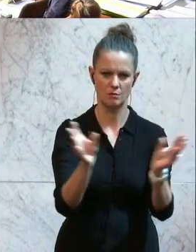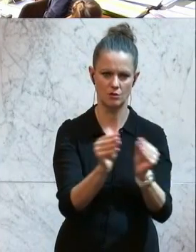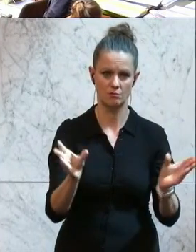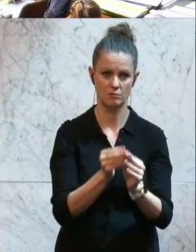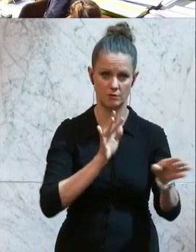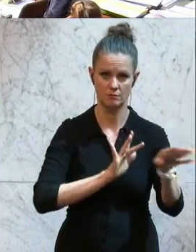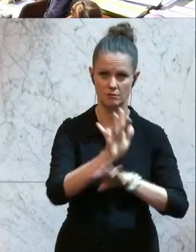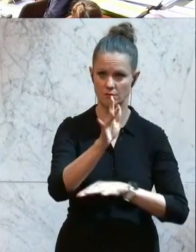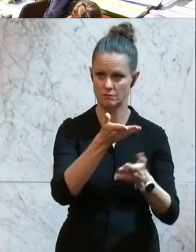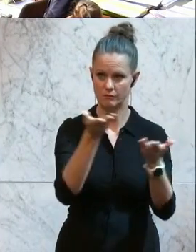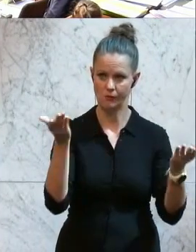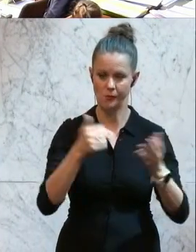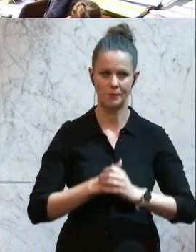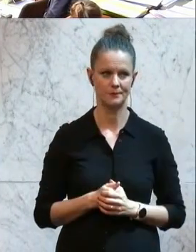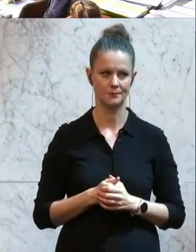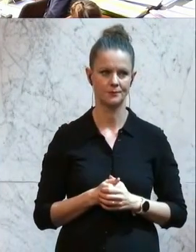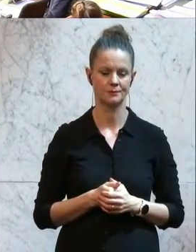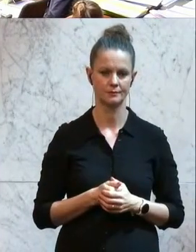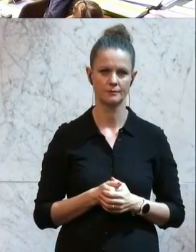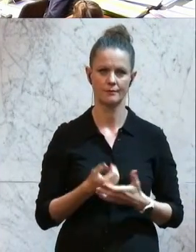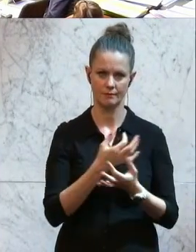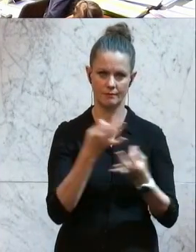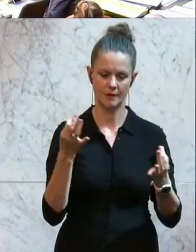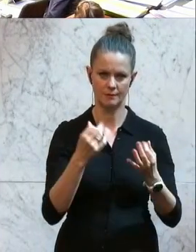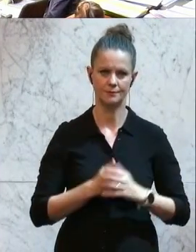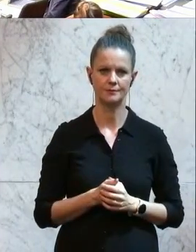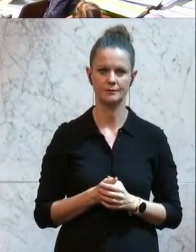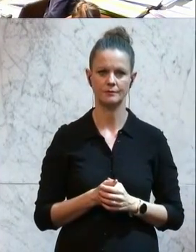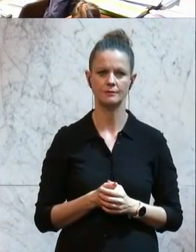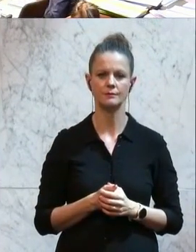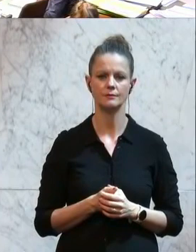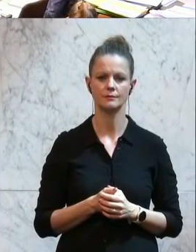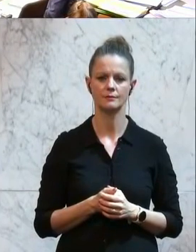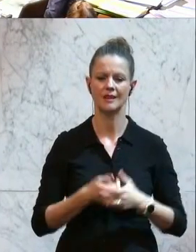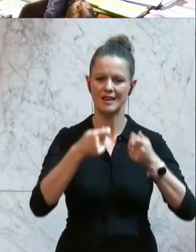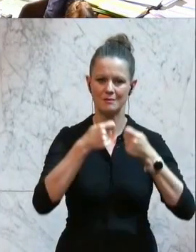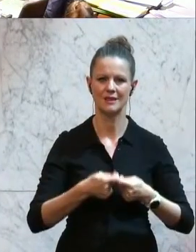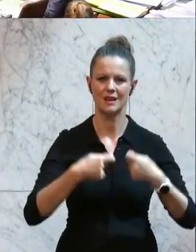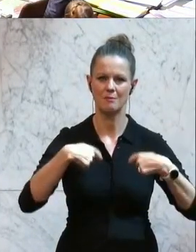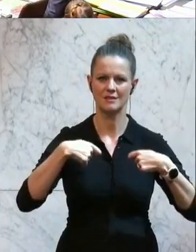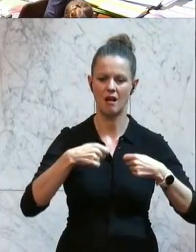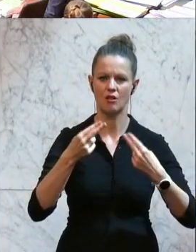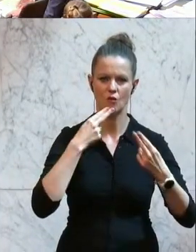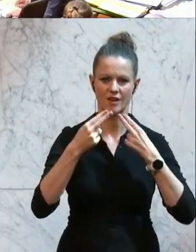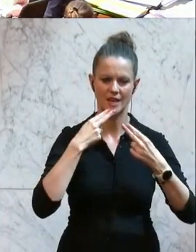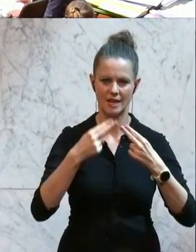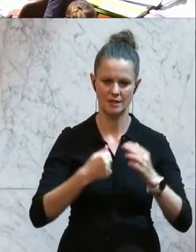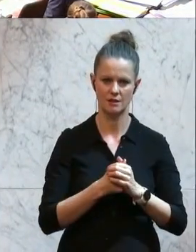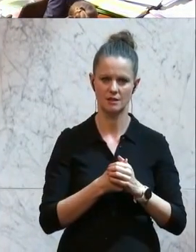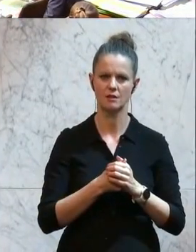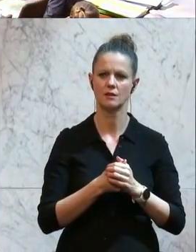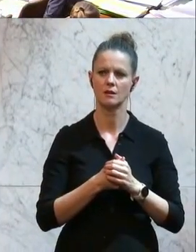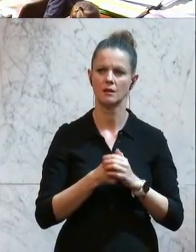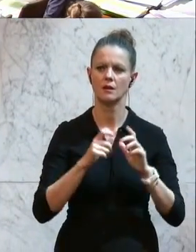Sonderzuschuss erhalten, um eben die Teuerung für diese finanzschwachen